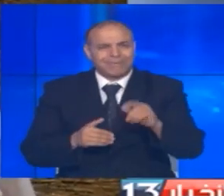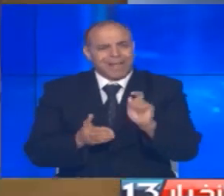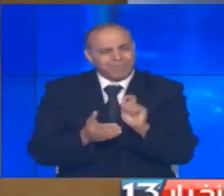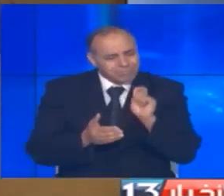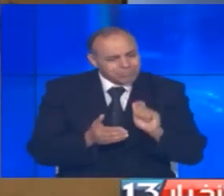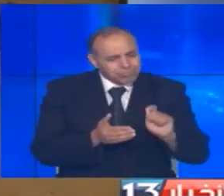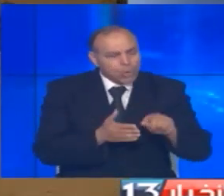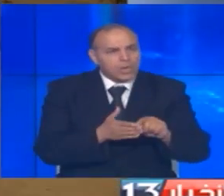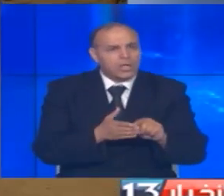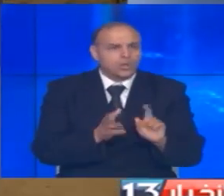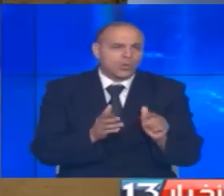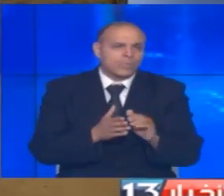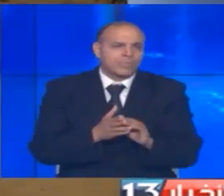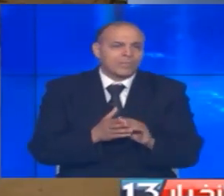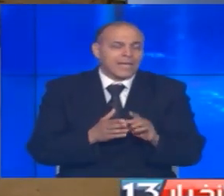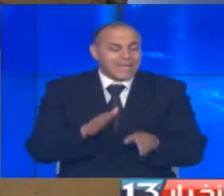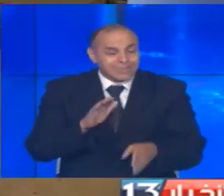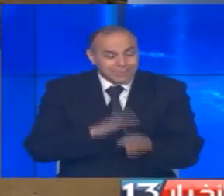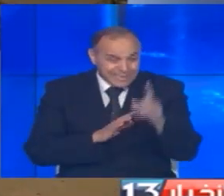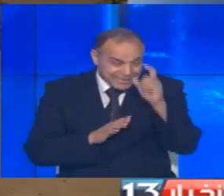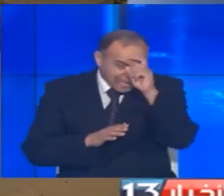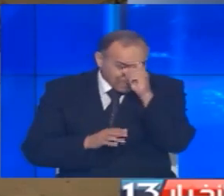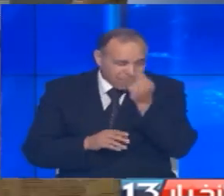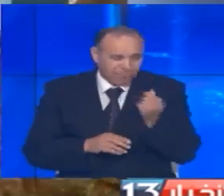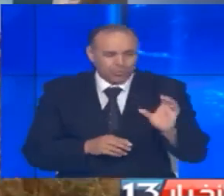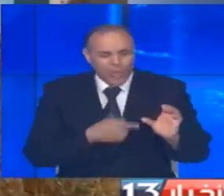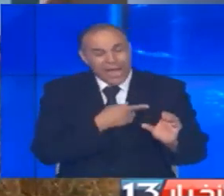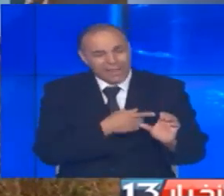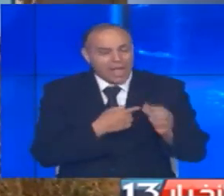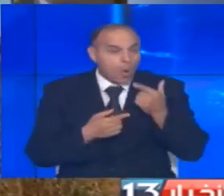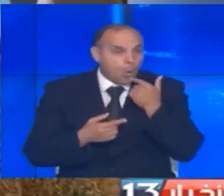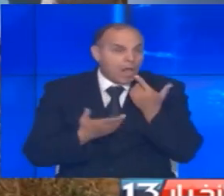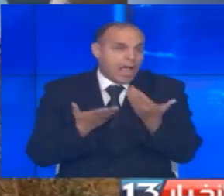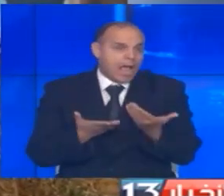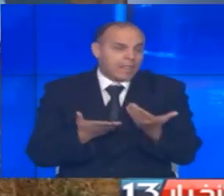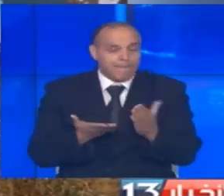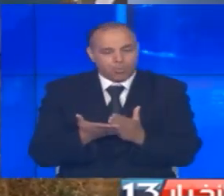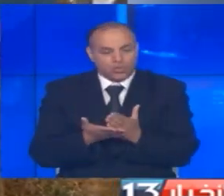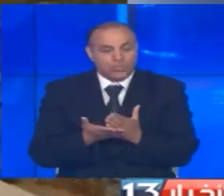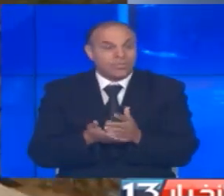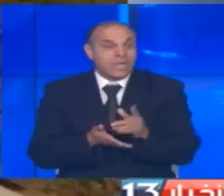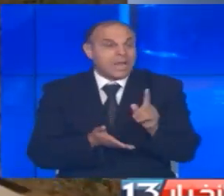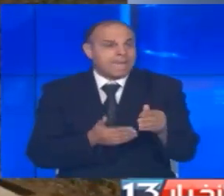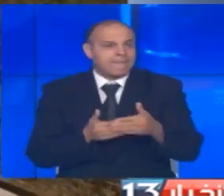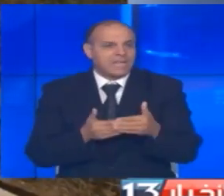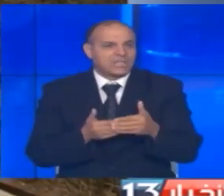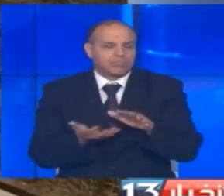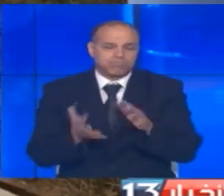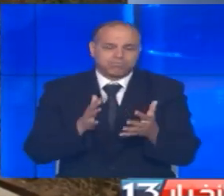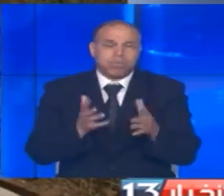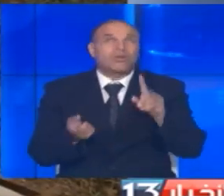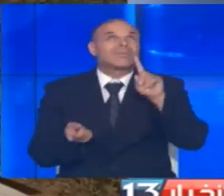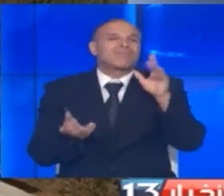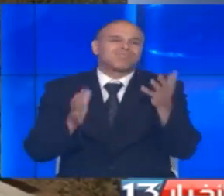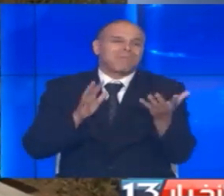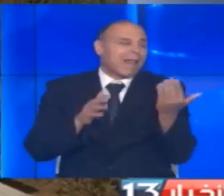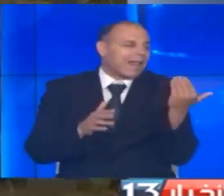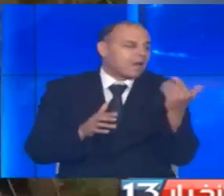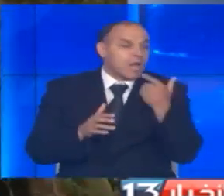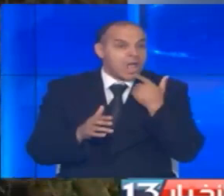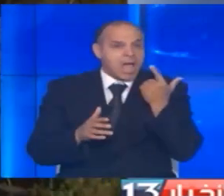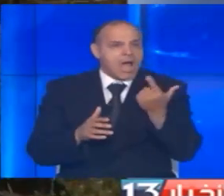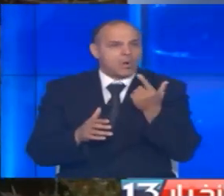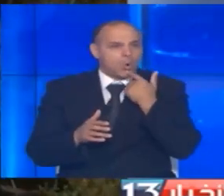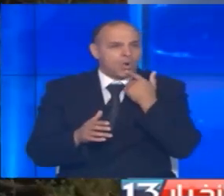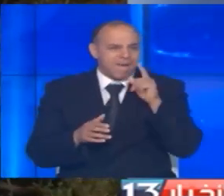معدل صعوبات البداية وتواضع الإمكانيات الموضوعة على ذمة المشروع إلى جانب التقلبيات المناخية الأخيرة لم